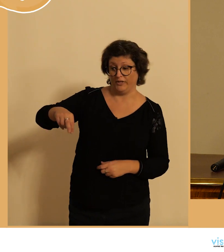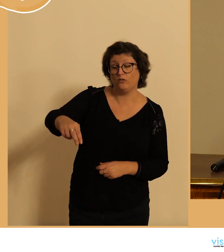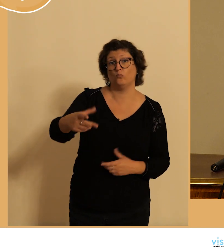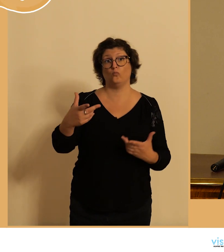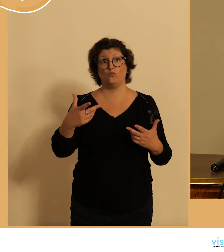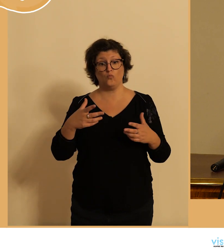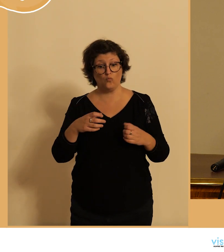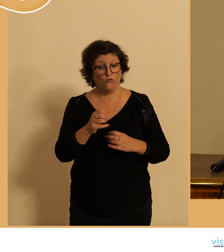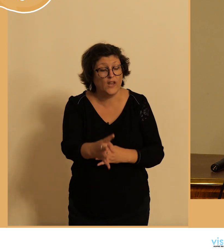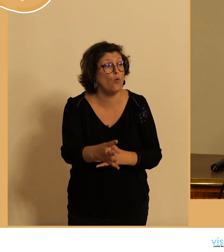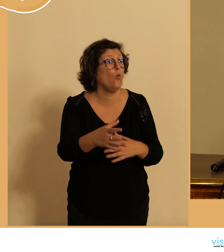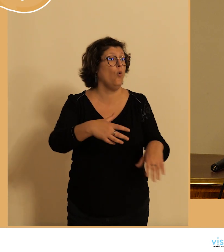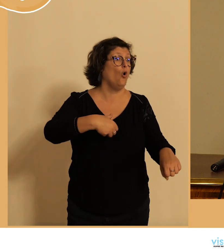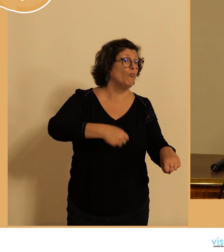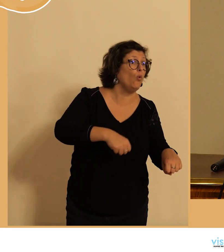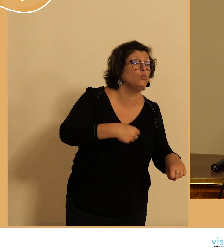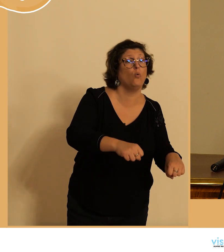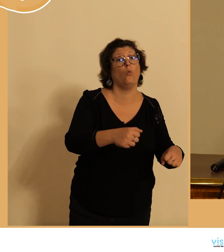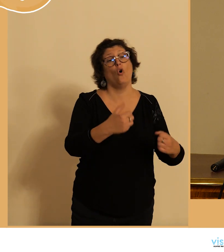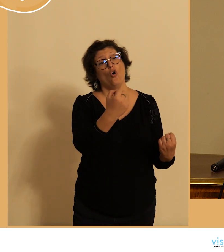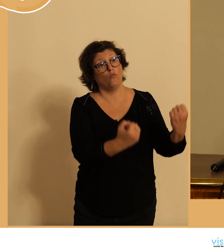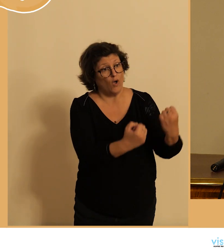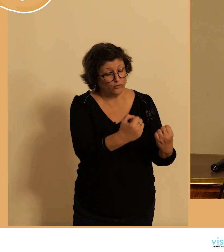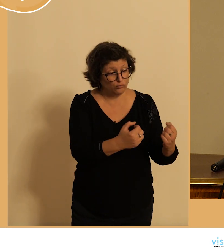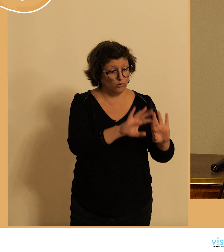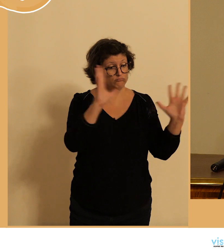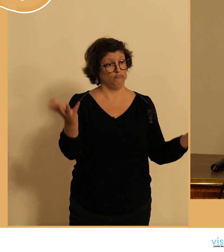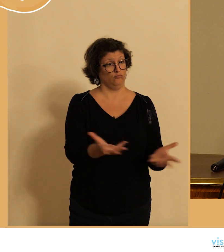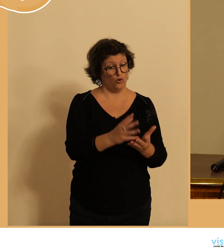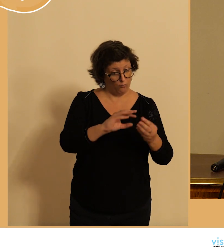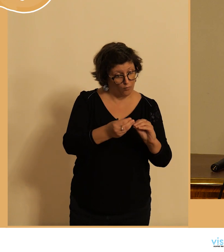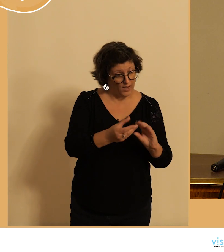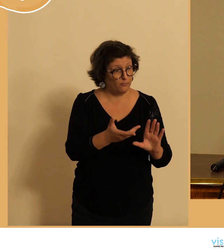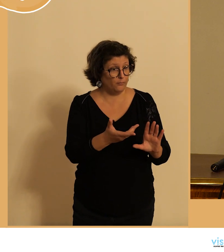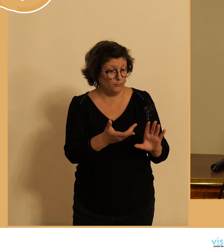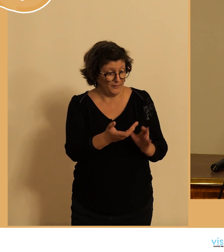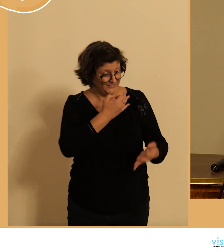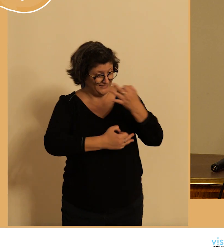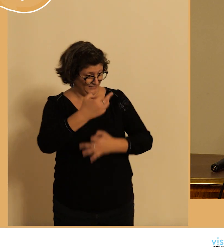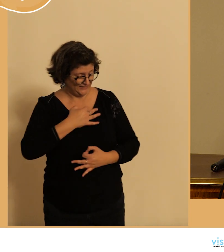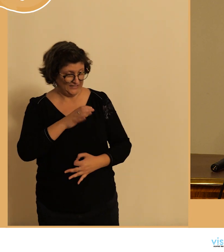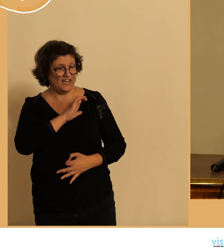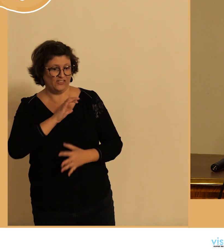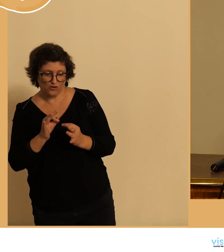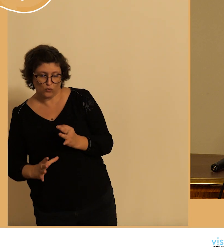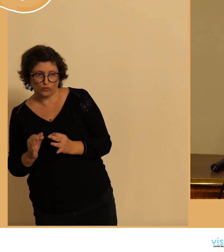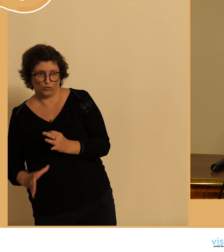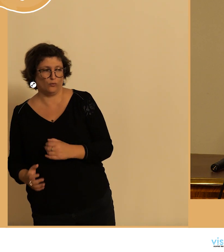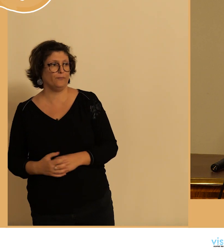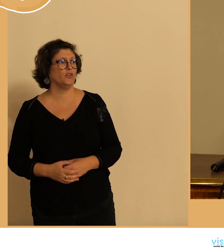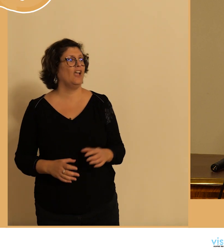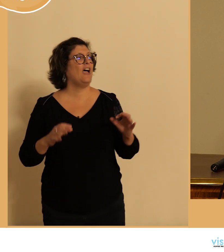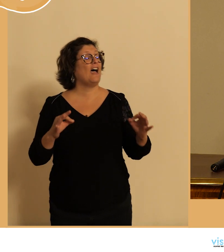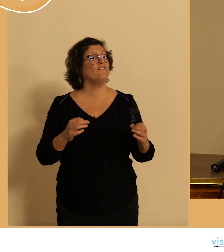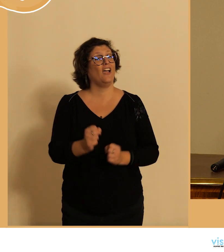cyclistes etc je veux dire on s'intéresse à tout par rapport au stationnement vélo on va mettre en place au début de l'année